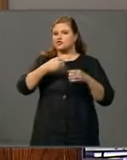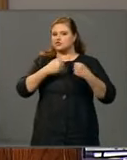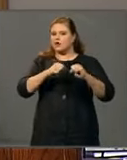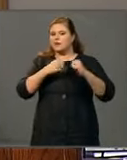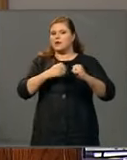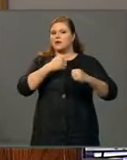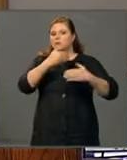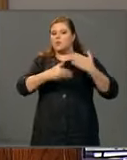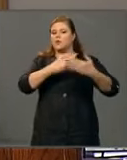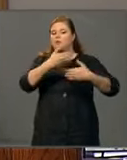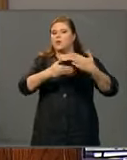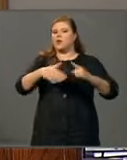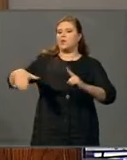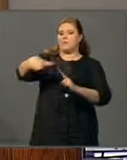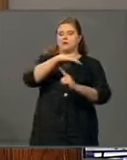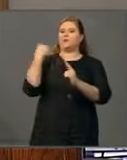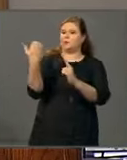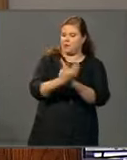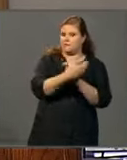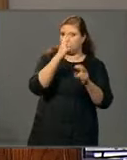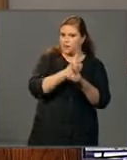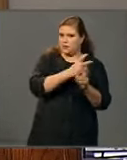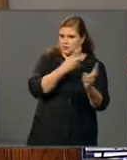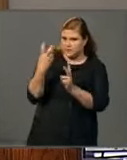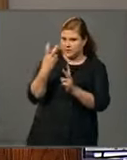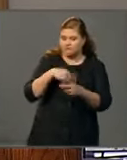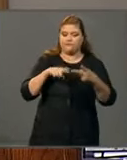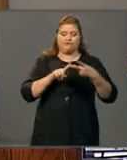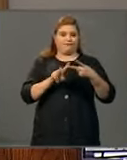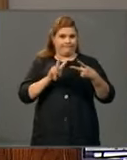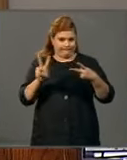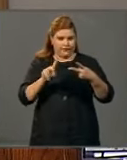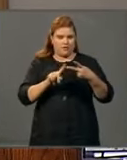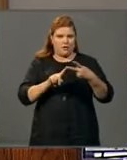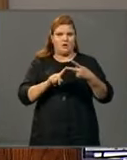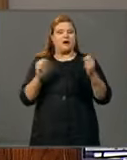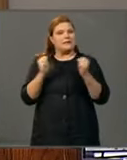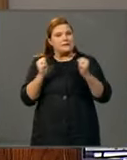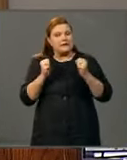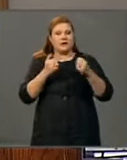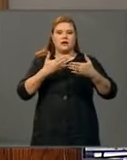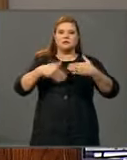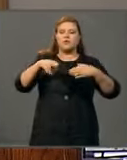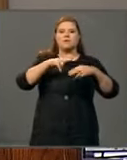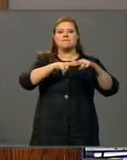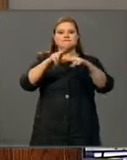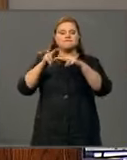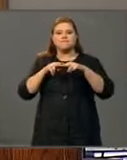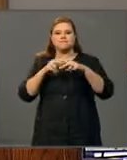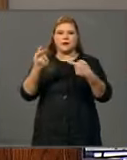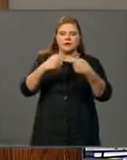ympäristöä vaarantamatta. Kaksi, kiireellisten työllisyystoimien aloittaminen.